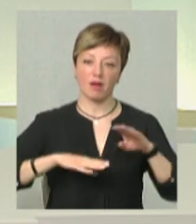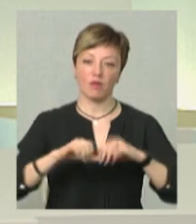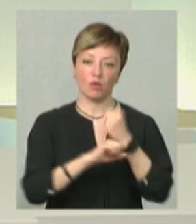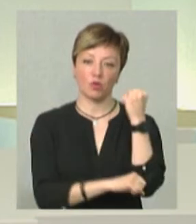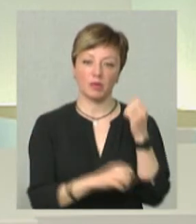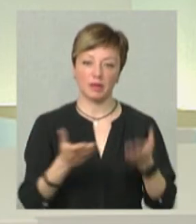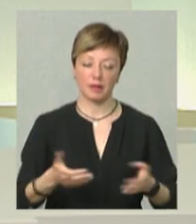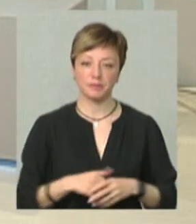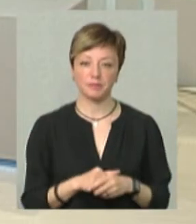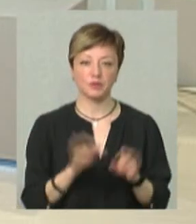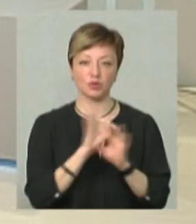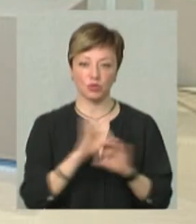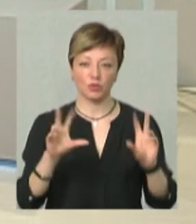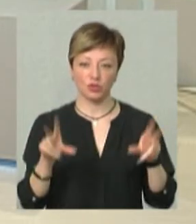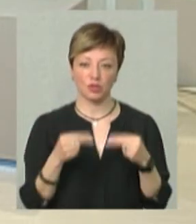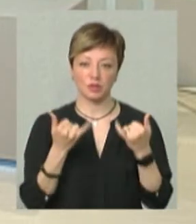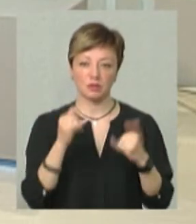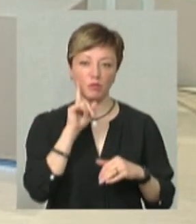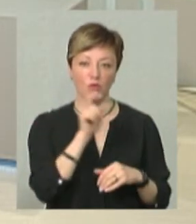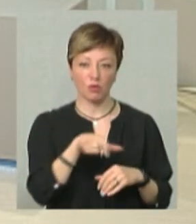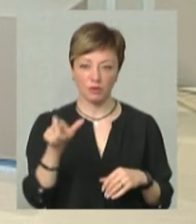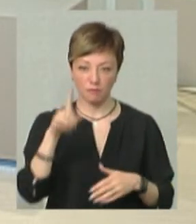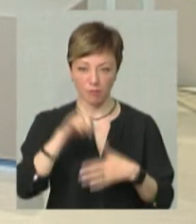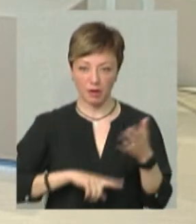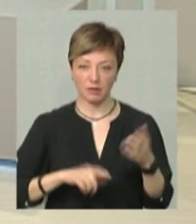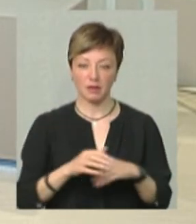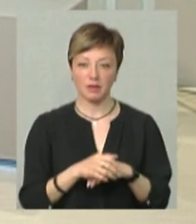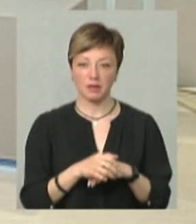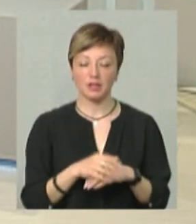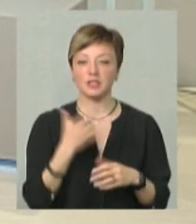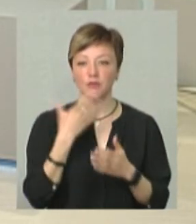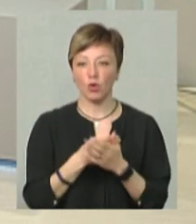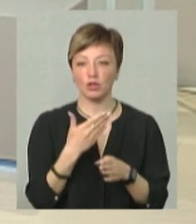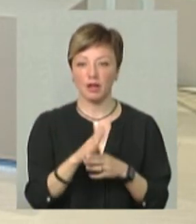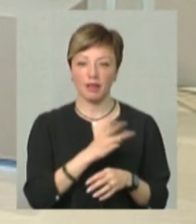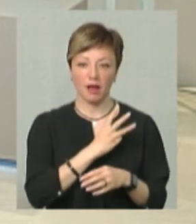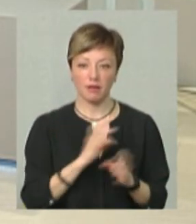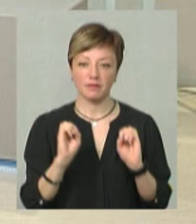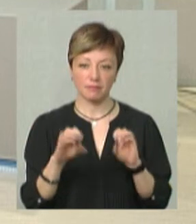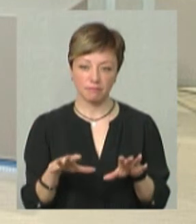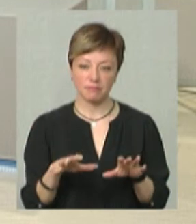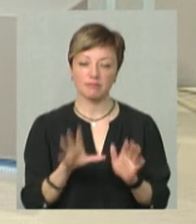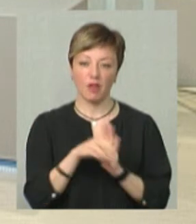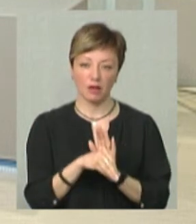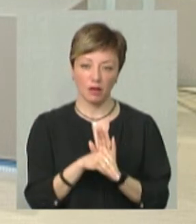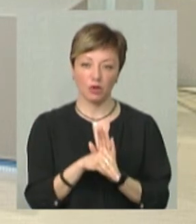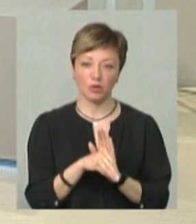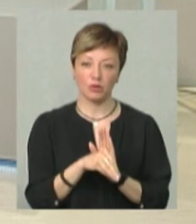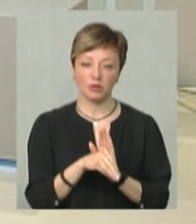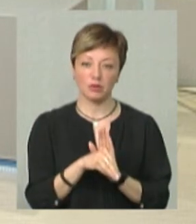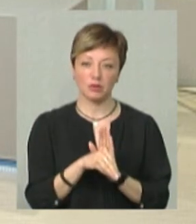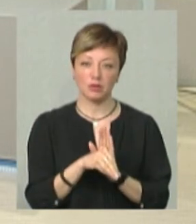кваліфіковані робітники. Це чудовий шанс для молоді, я впевнений. Я якусь свою частку енергії, так би мовити, вкладаю